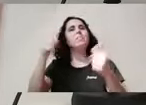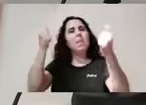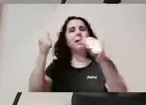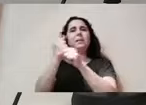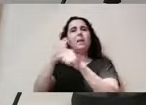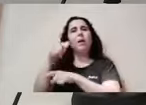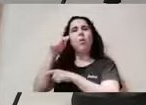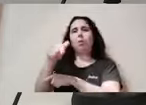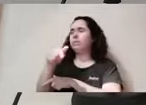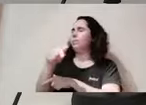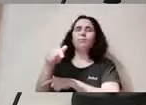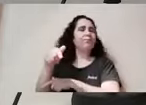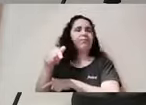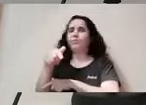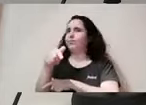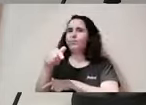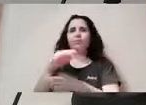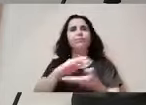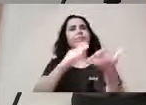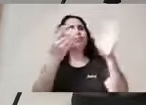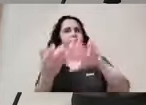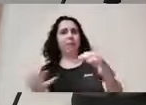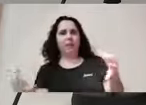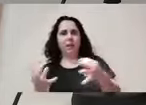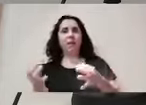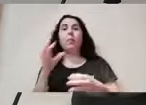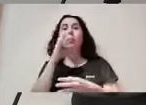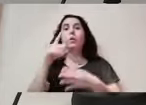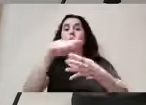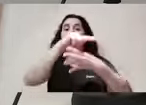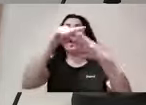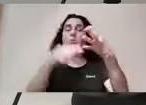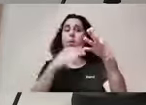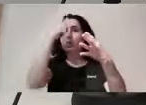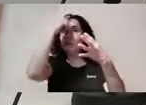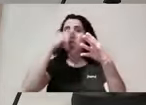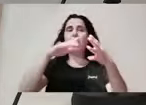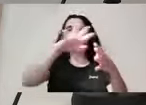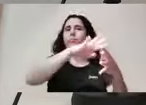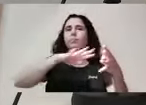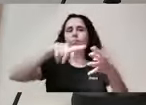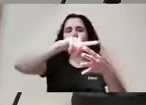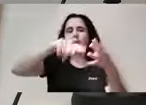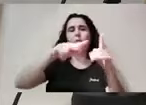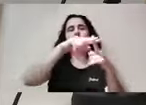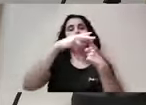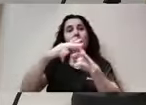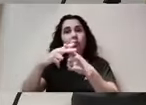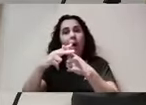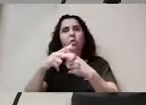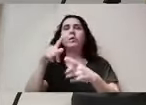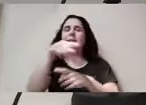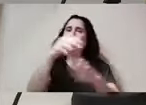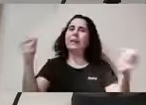assumida per les dones. Com us dic, la campanya es centra en aquestes quatre escenes de